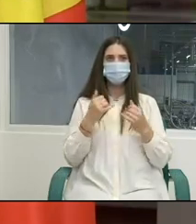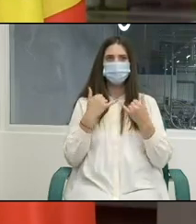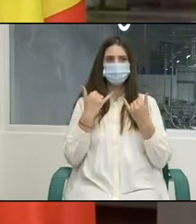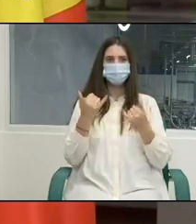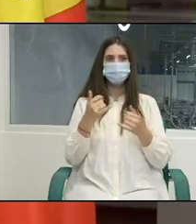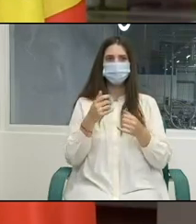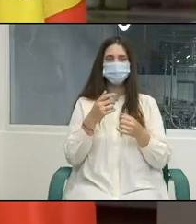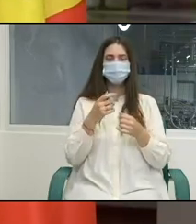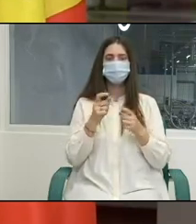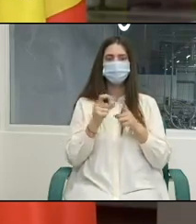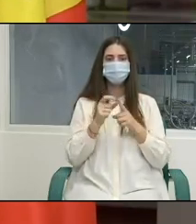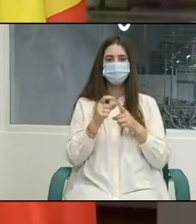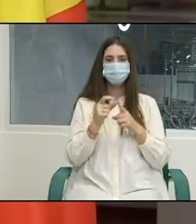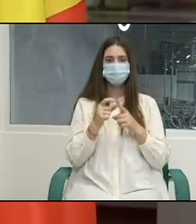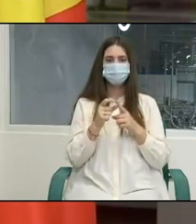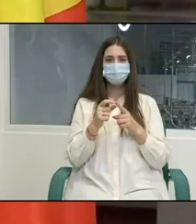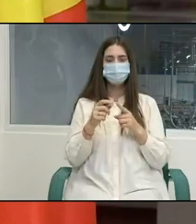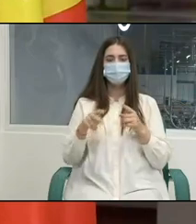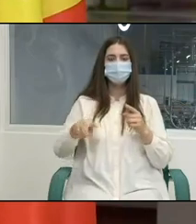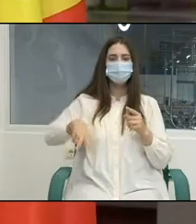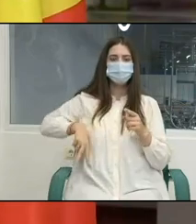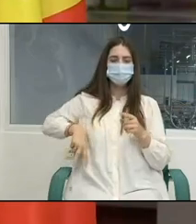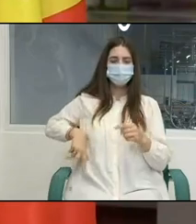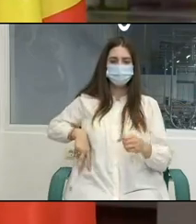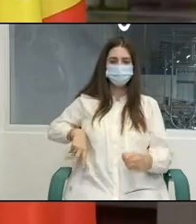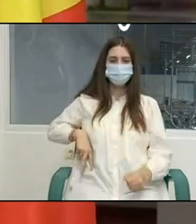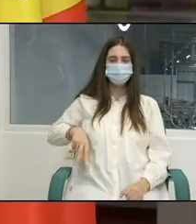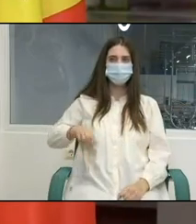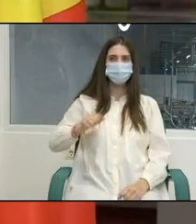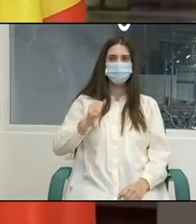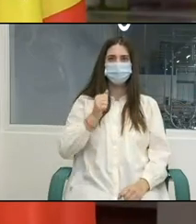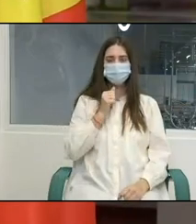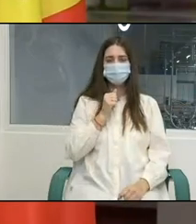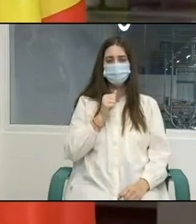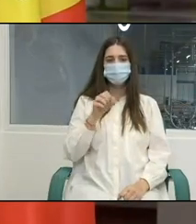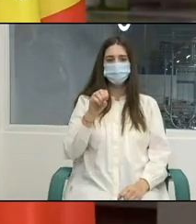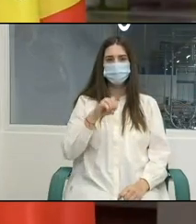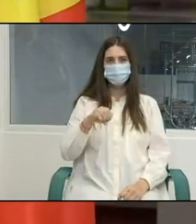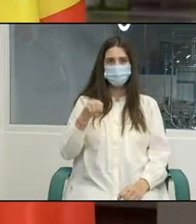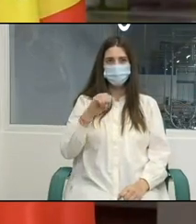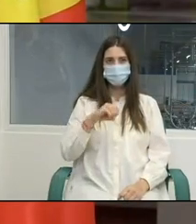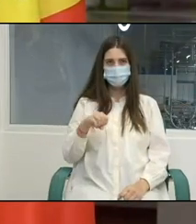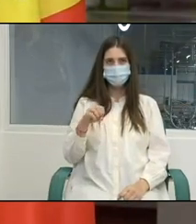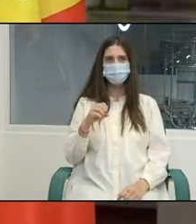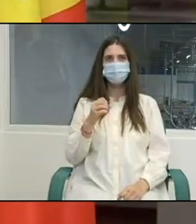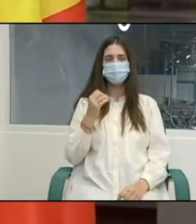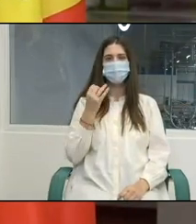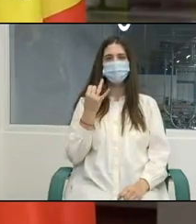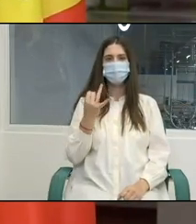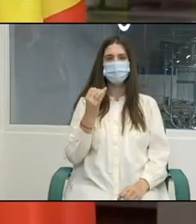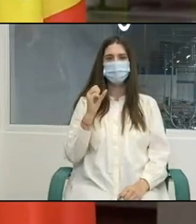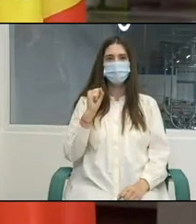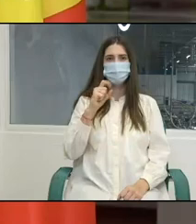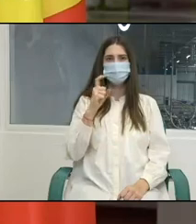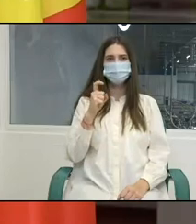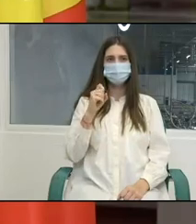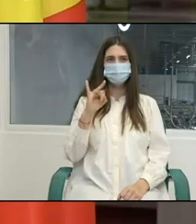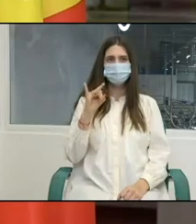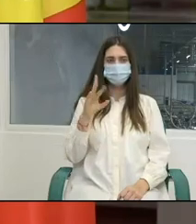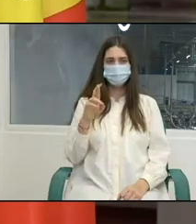directorului pentru Europa 6-a centrală cu sediul la Geneva